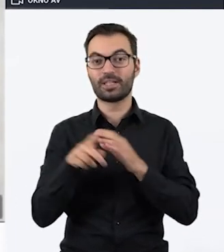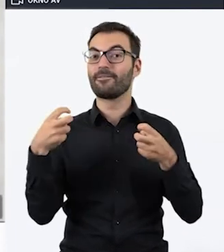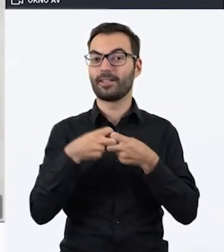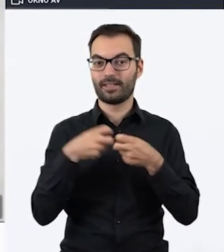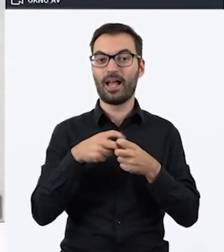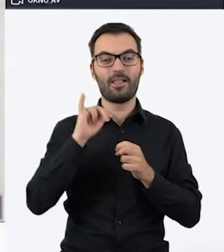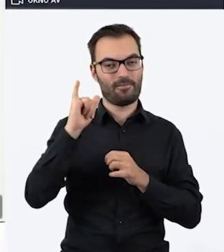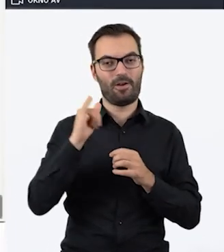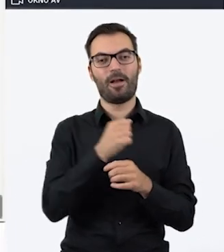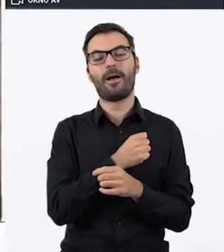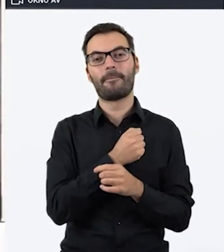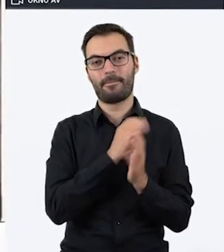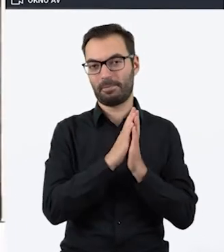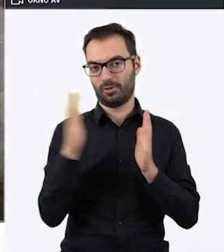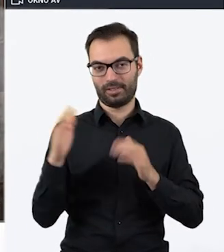bibliotece.